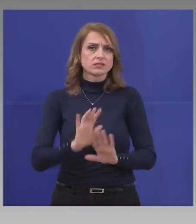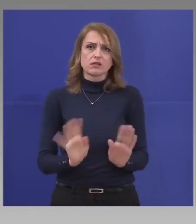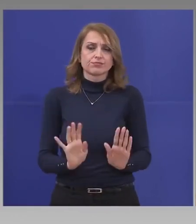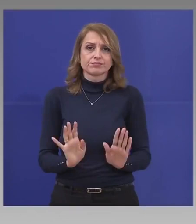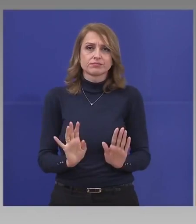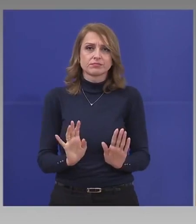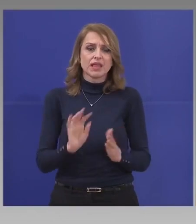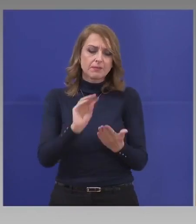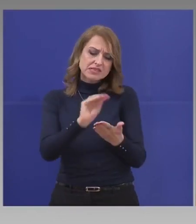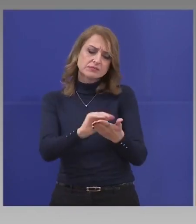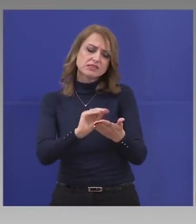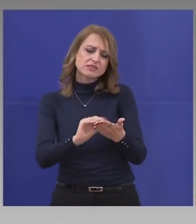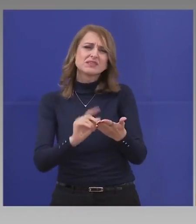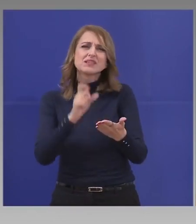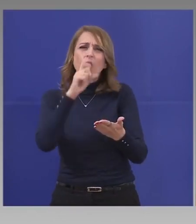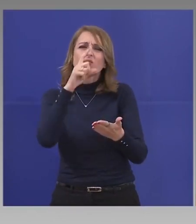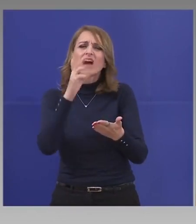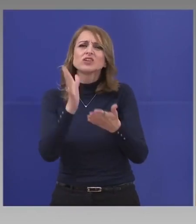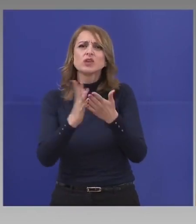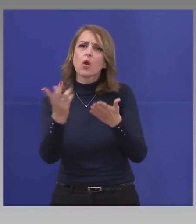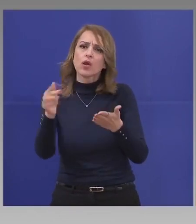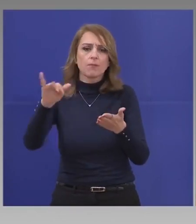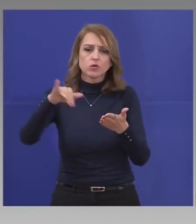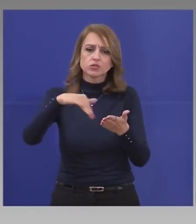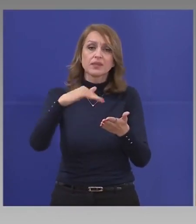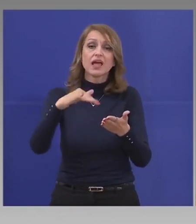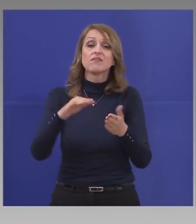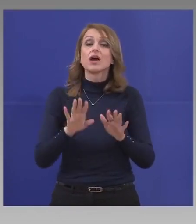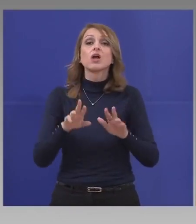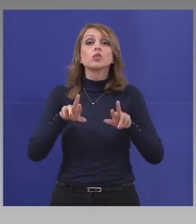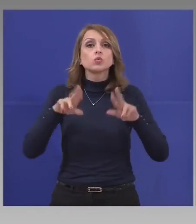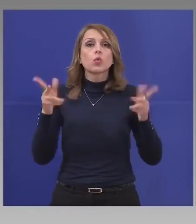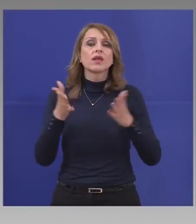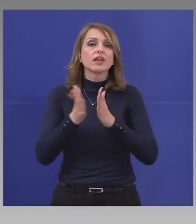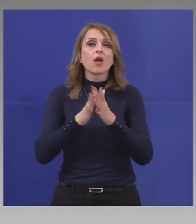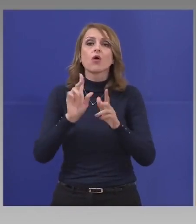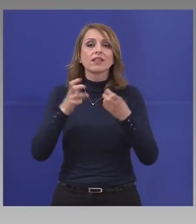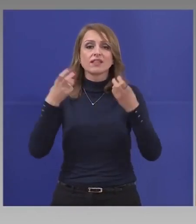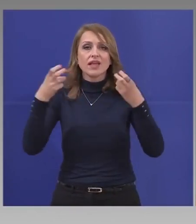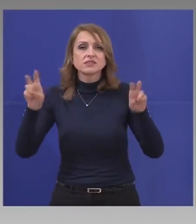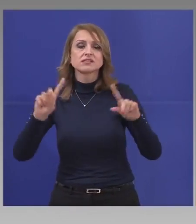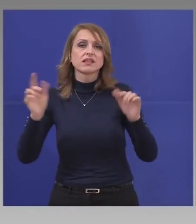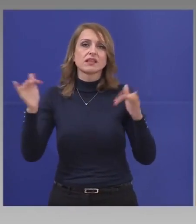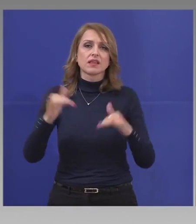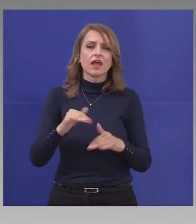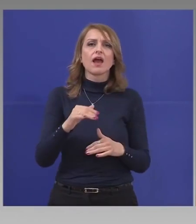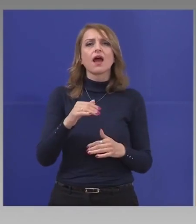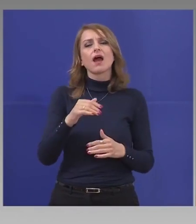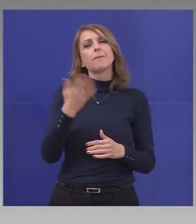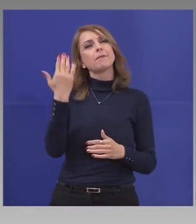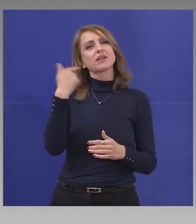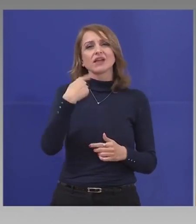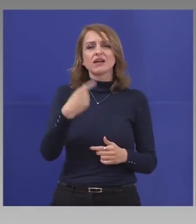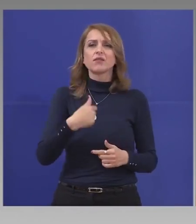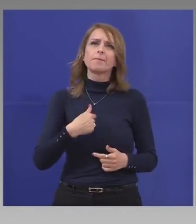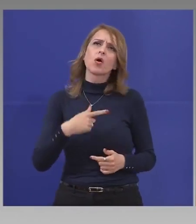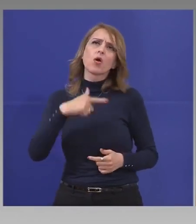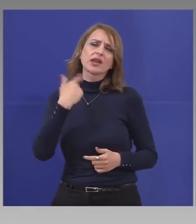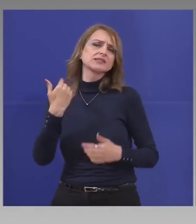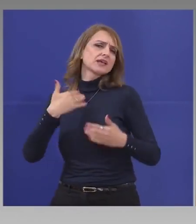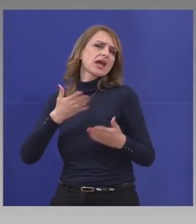някакъв списък от хора, които ще минават през граница. Свърши това, на мой рис ще си пътувам. Няма такова нещо.